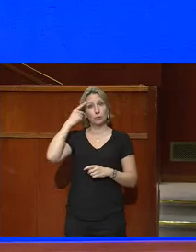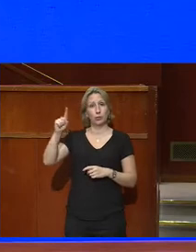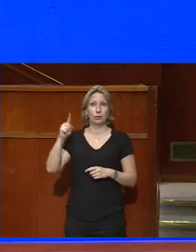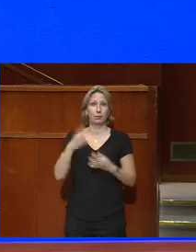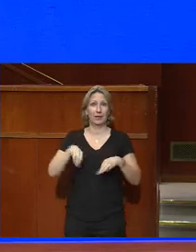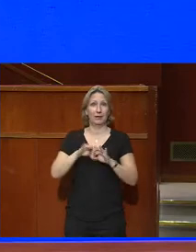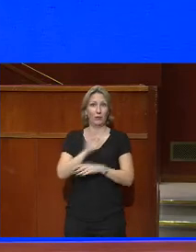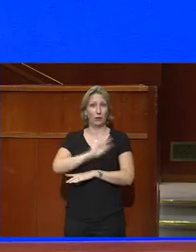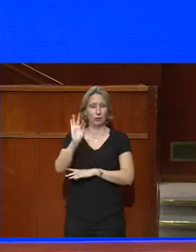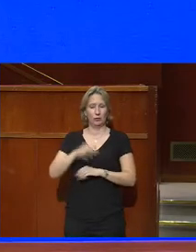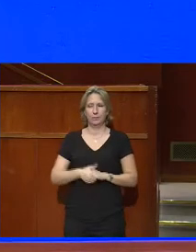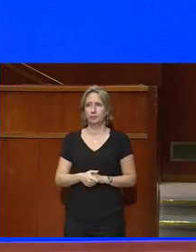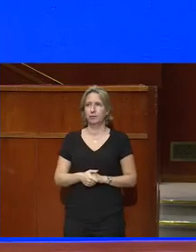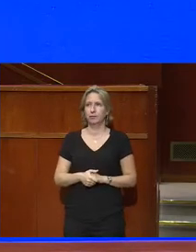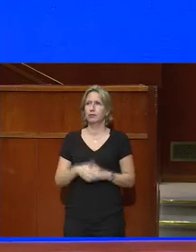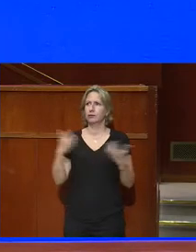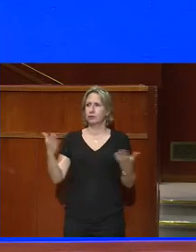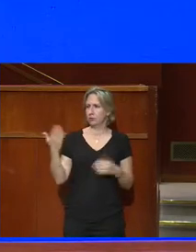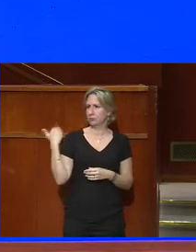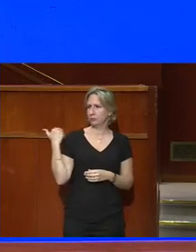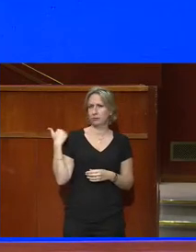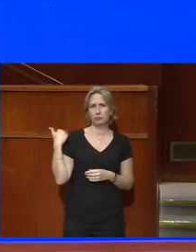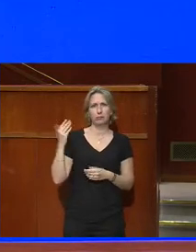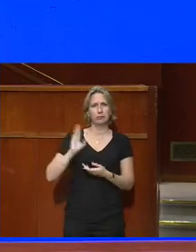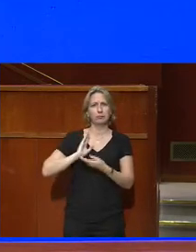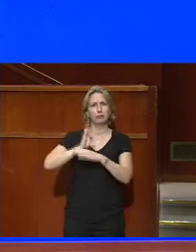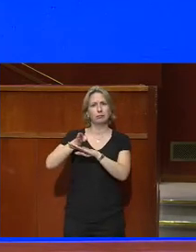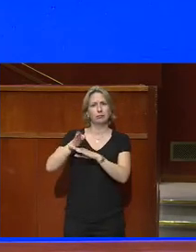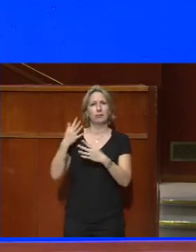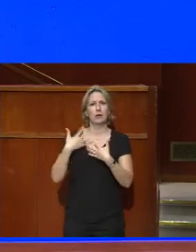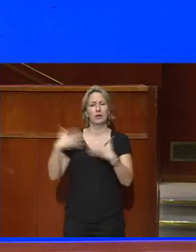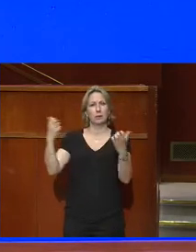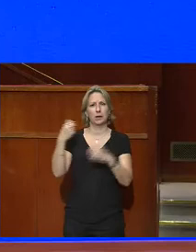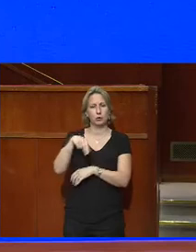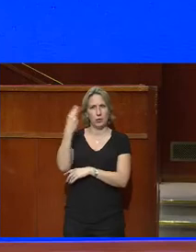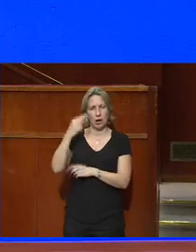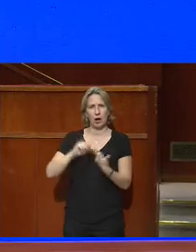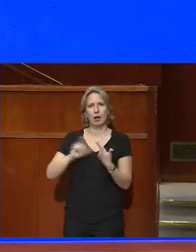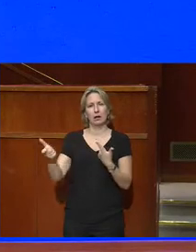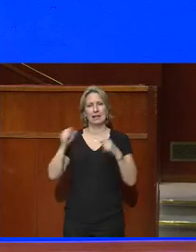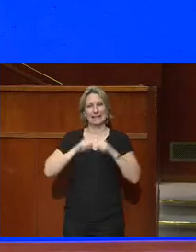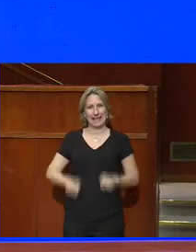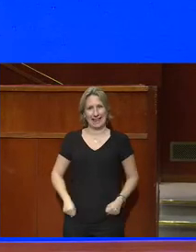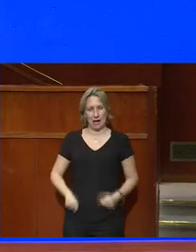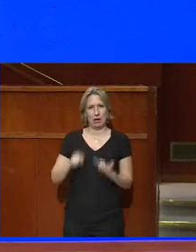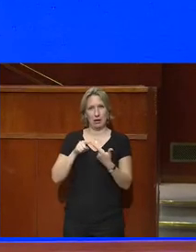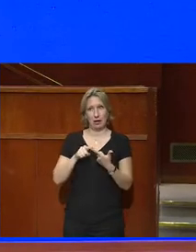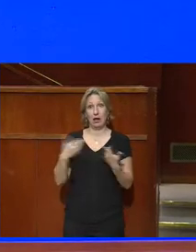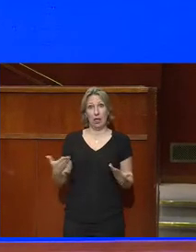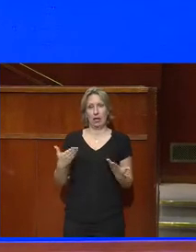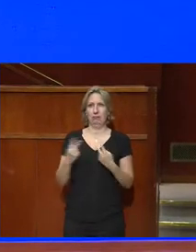Vous étiez devant l'Assemblée nationale et le Sénat la semaine passée, vous voilà devant nous aujourd'hui.